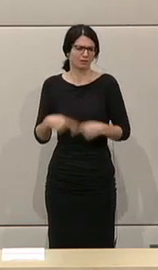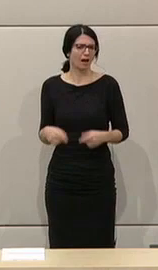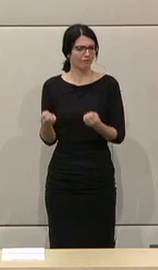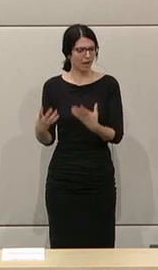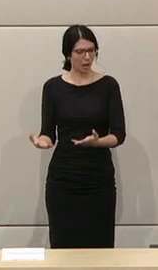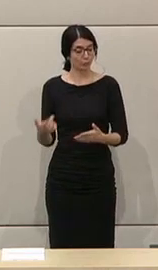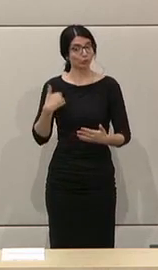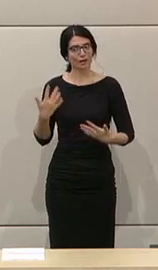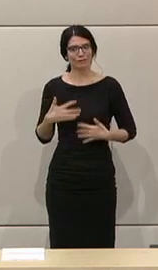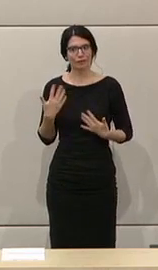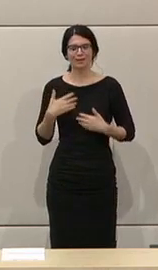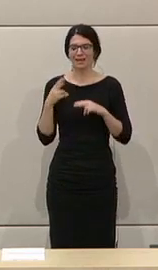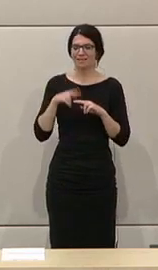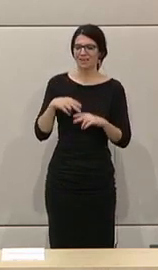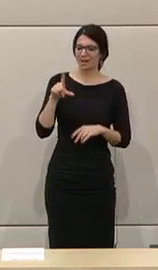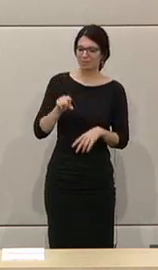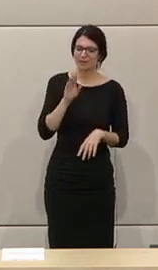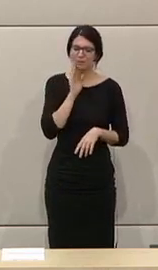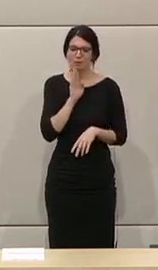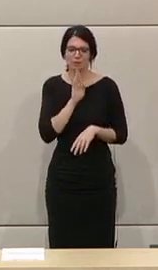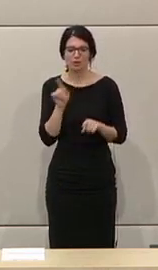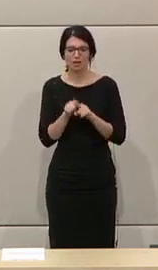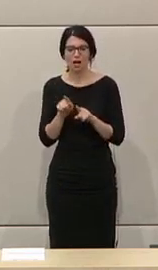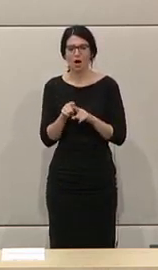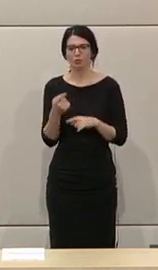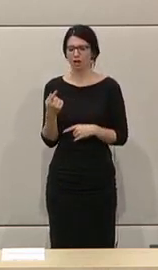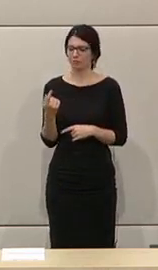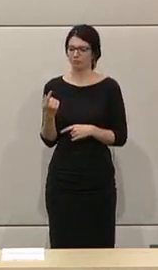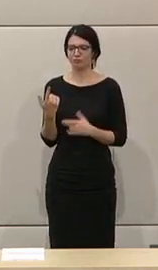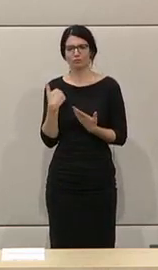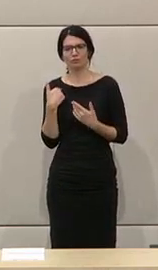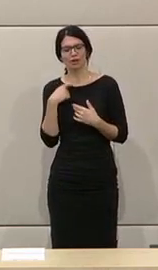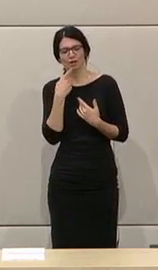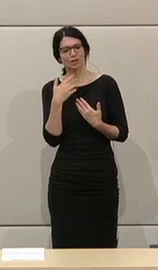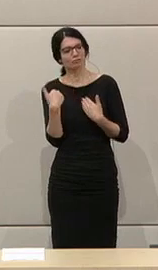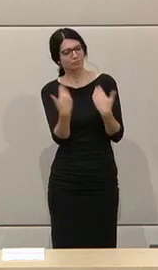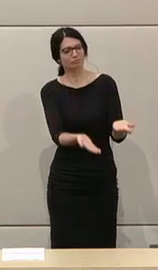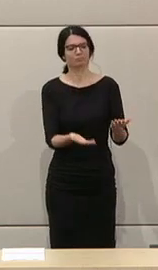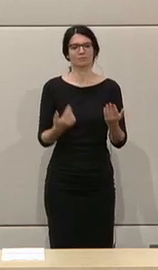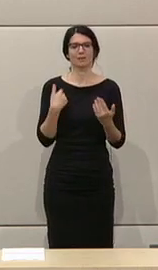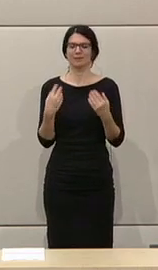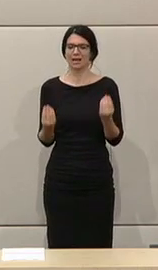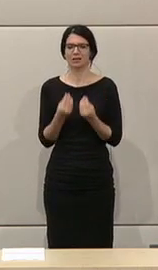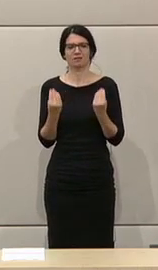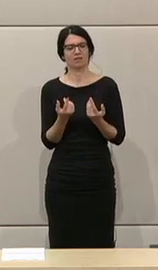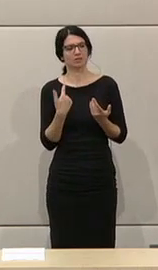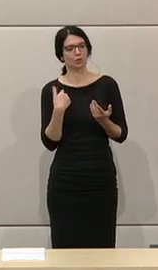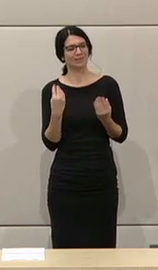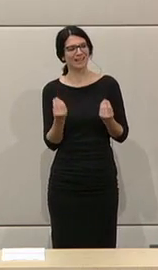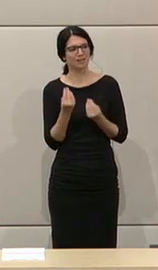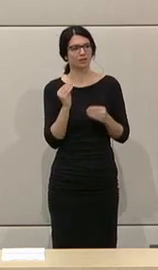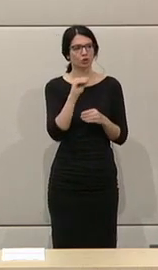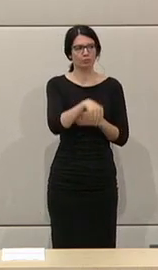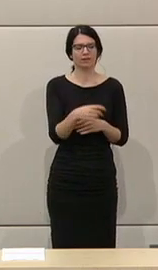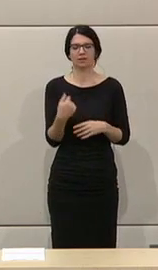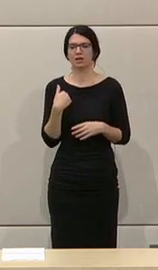erfreulich, wenn wirklich die Mindestpensionistin in die Tasche greift und kauft, kaufen sie sich ein Bier drum oder was auch immer und dafür was spendet oder